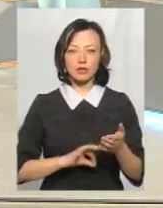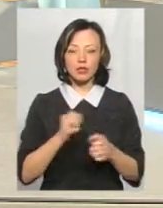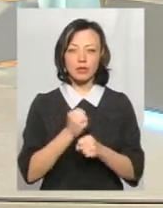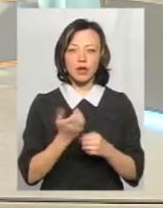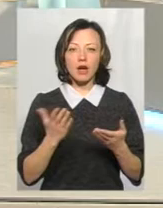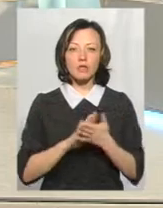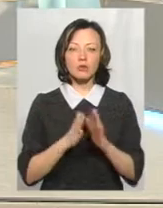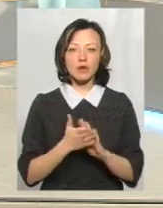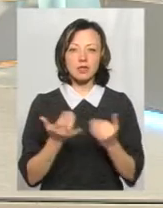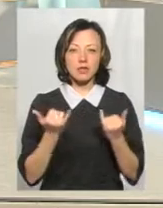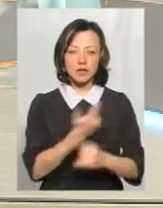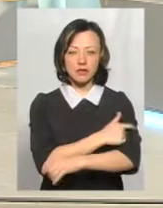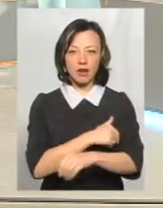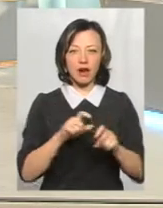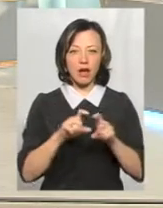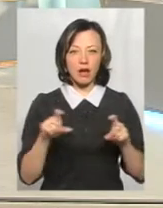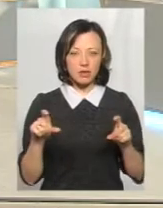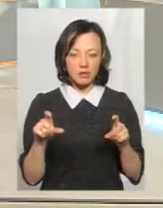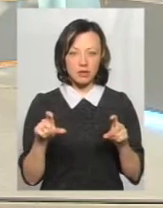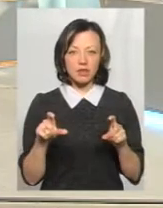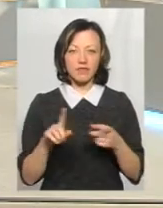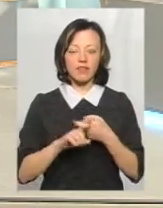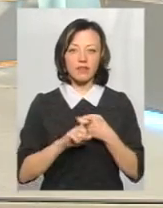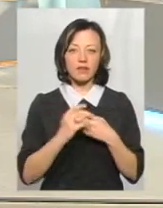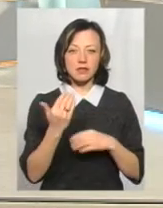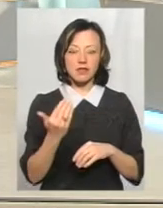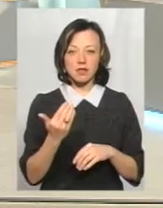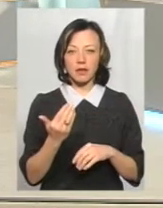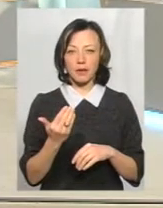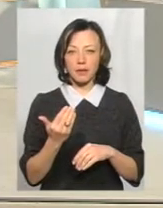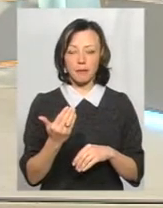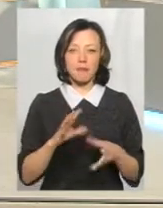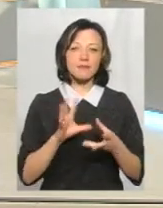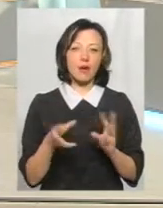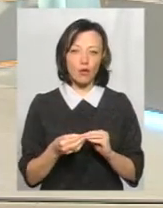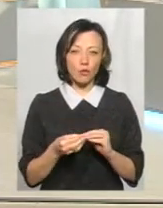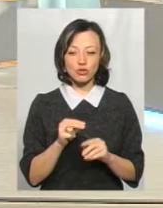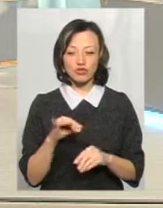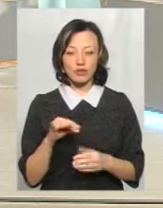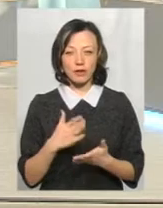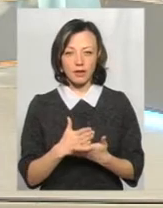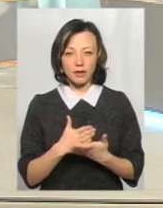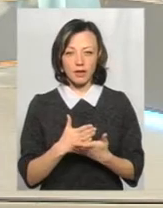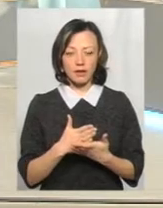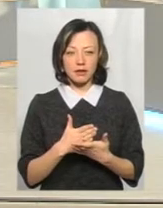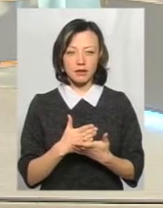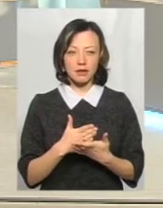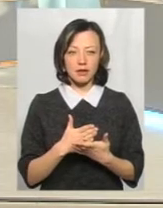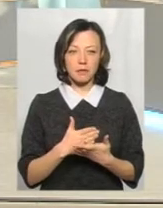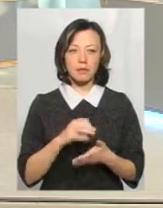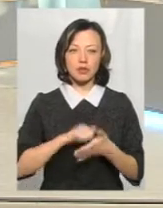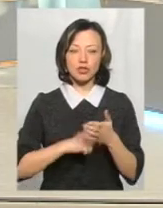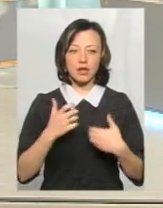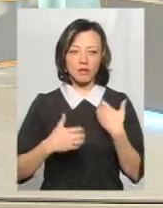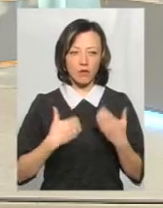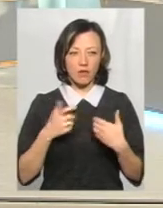розкажіть, яка ситуація зараз в лікарні, в інфекційній загалом? Чи є сприводи для хвилювання?